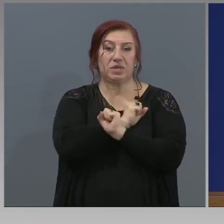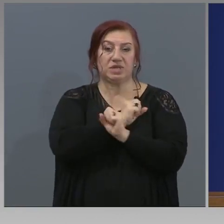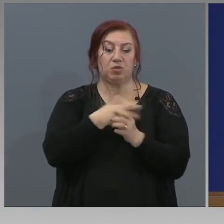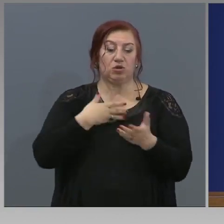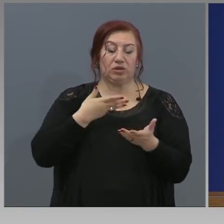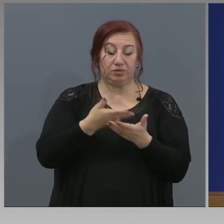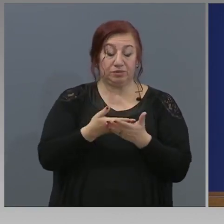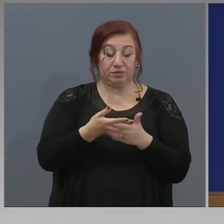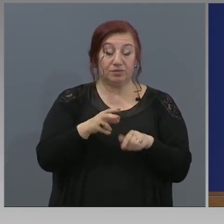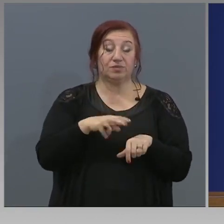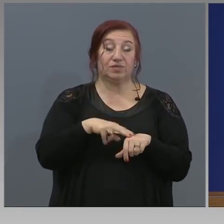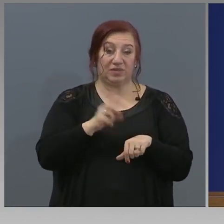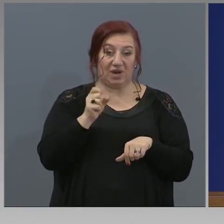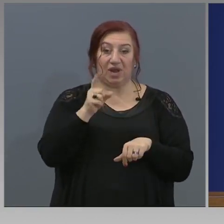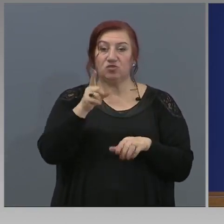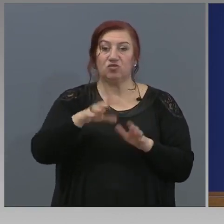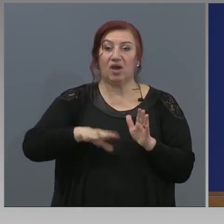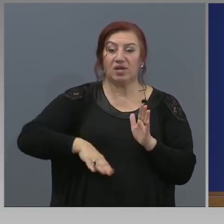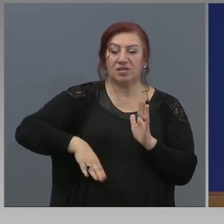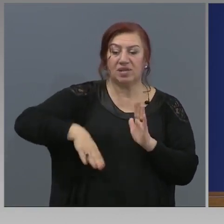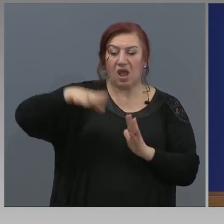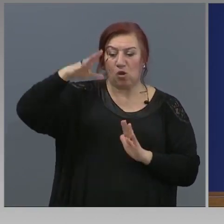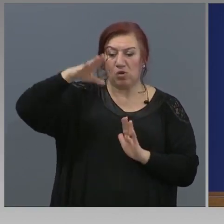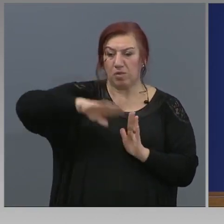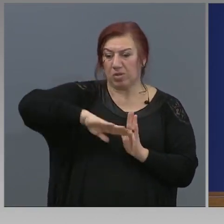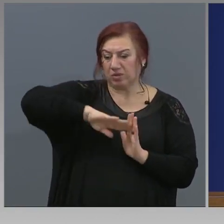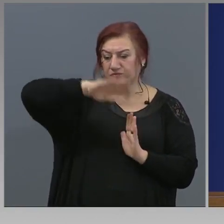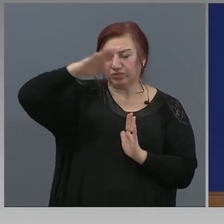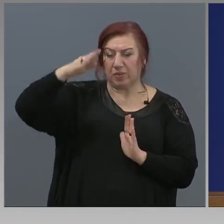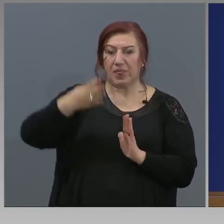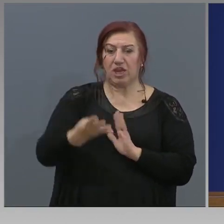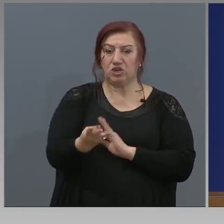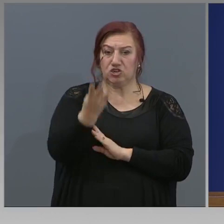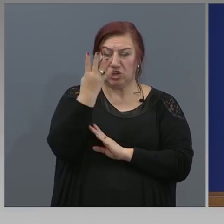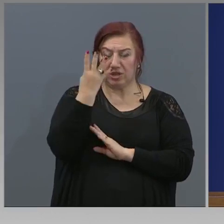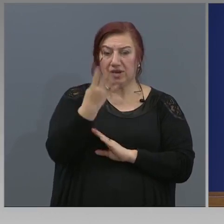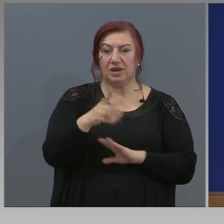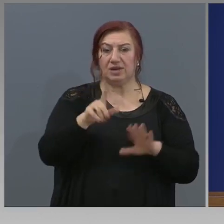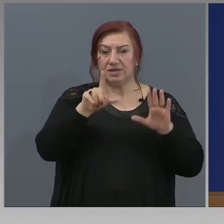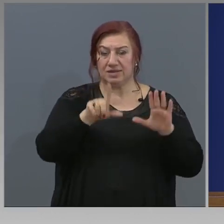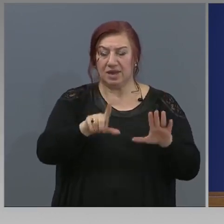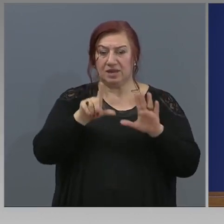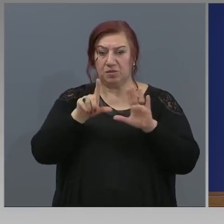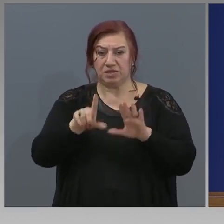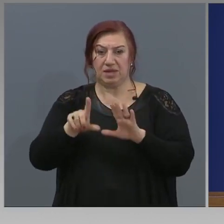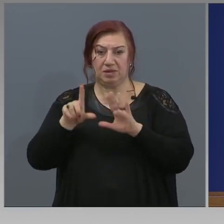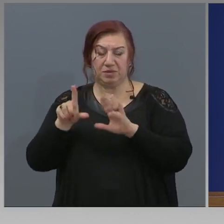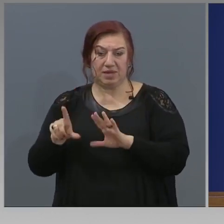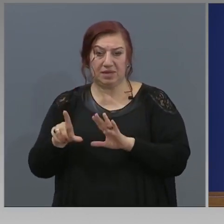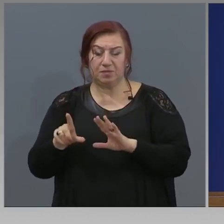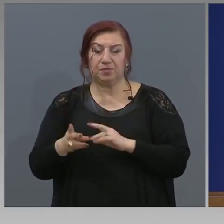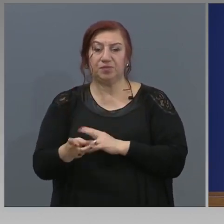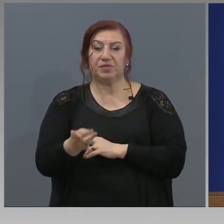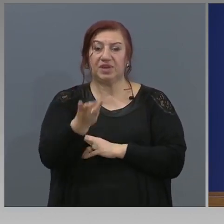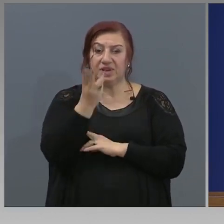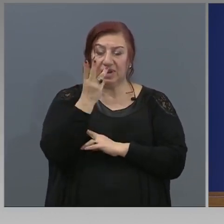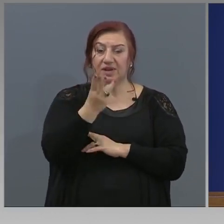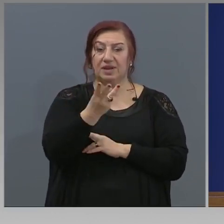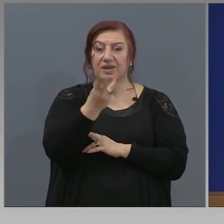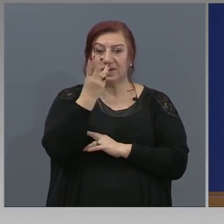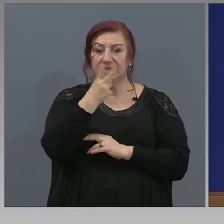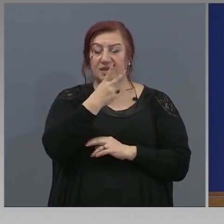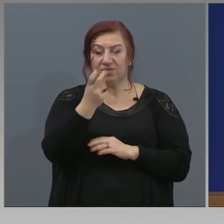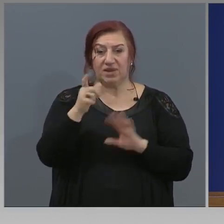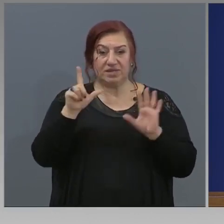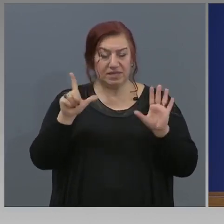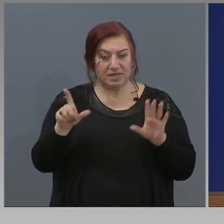Да, това е най-големият пик 4777. Това е числото, като 3327 от